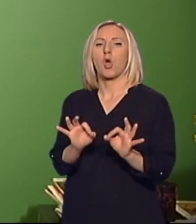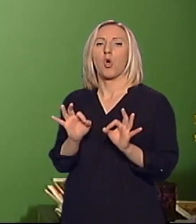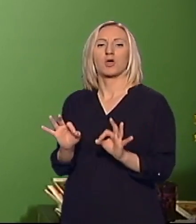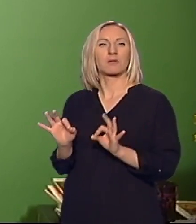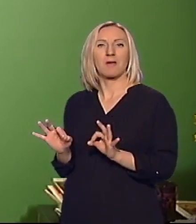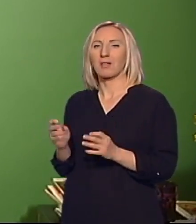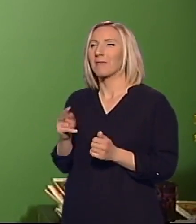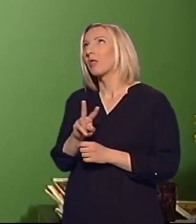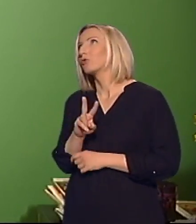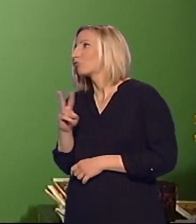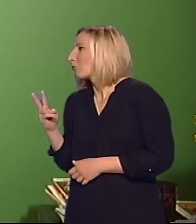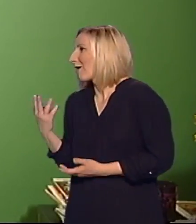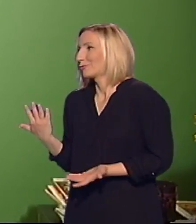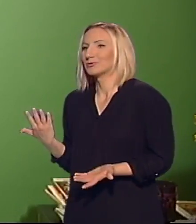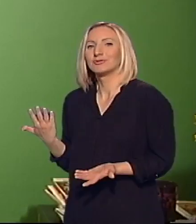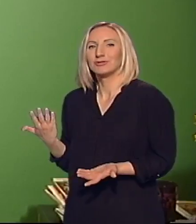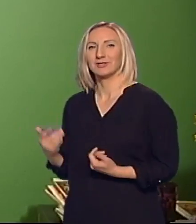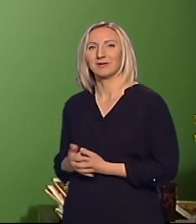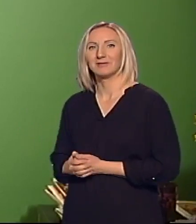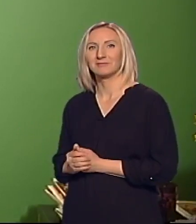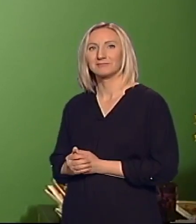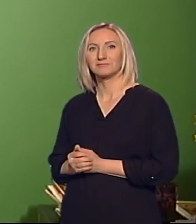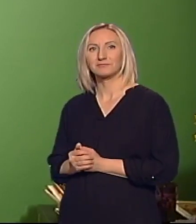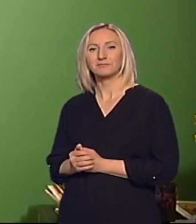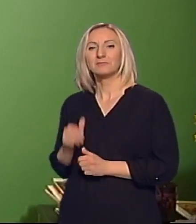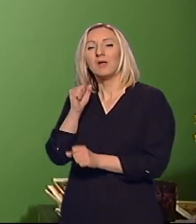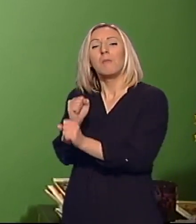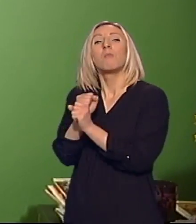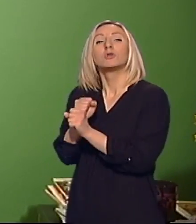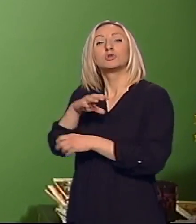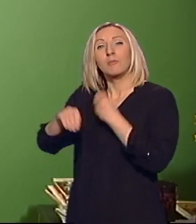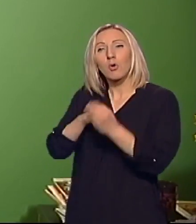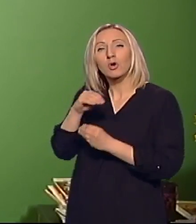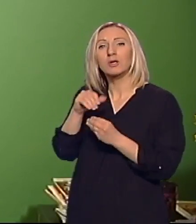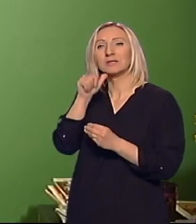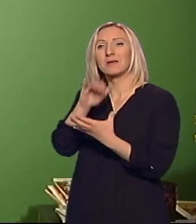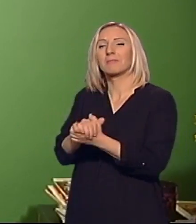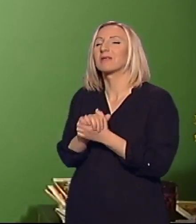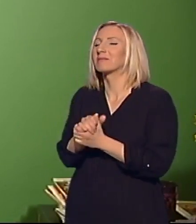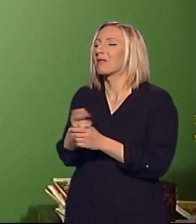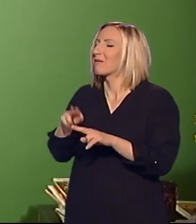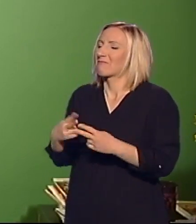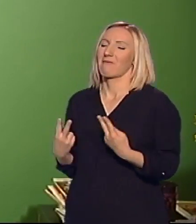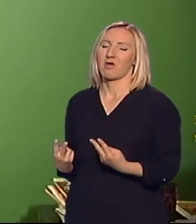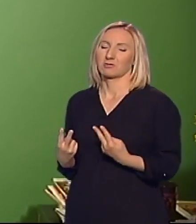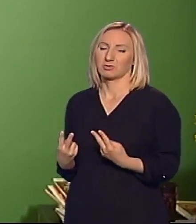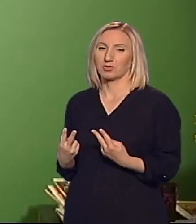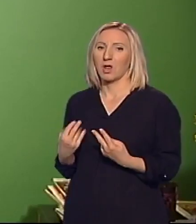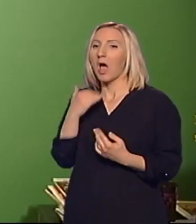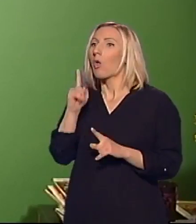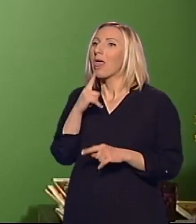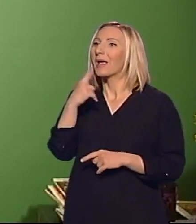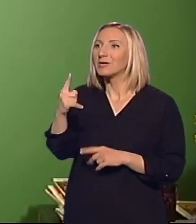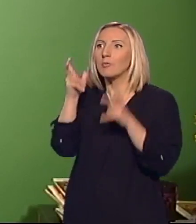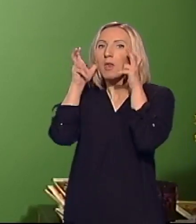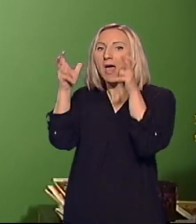samo malo drugačije i da je podaška porodice i prijatelje najbitnija ali ukoliko nešto ne kažemo